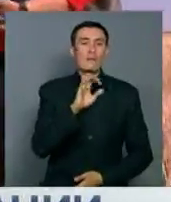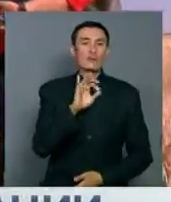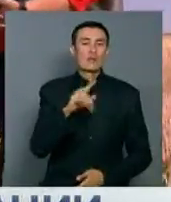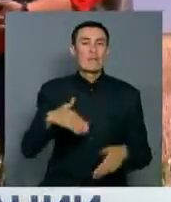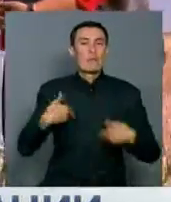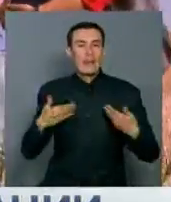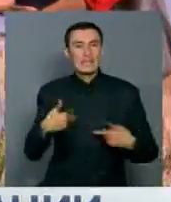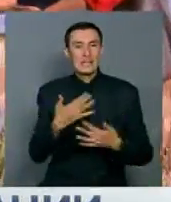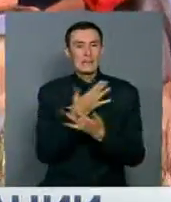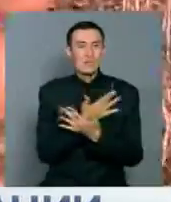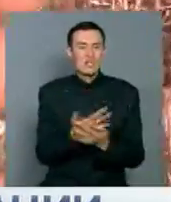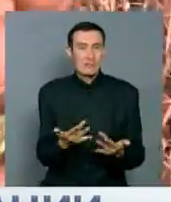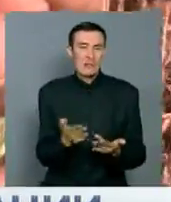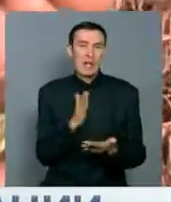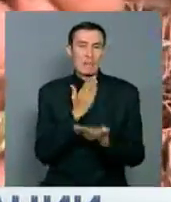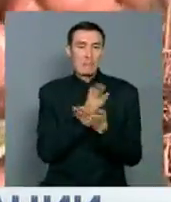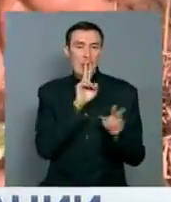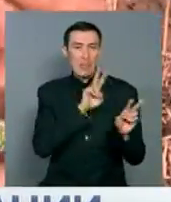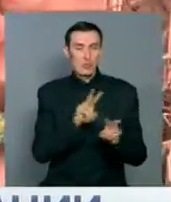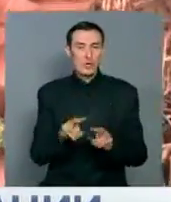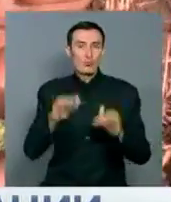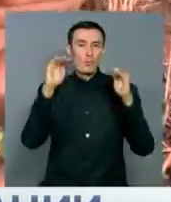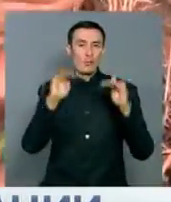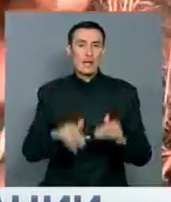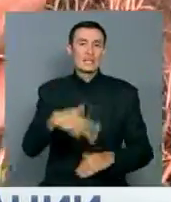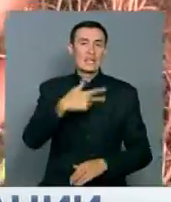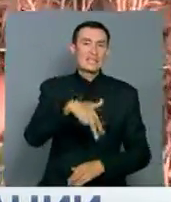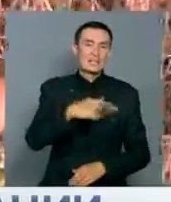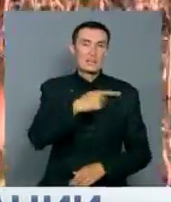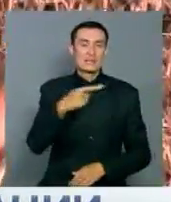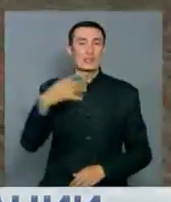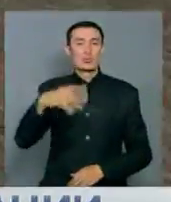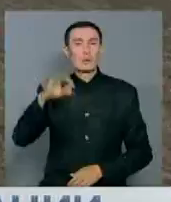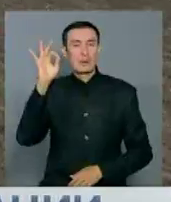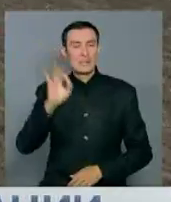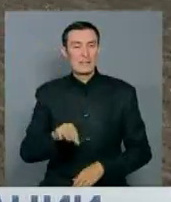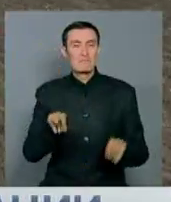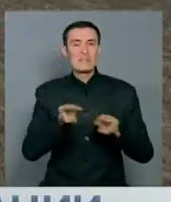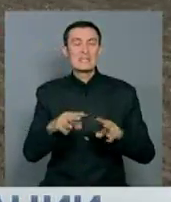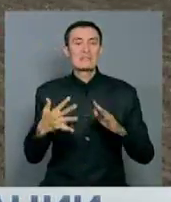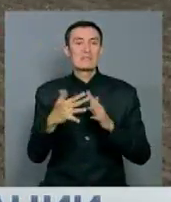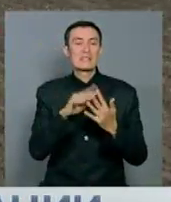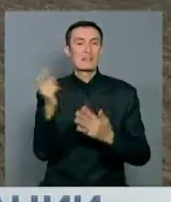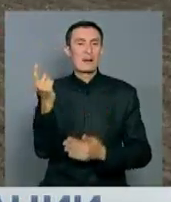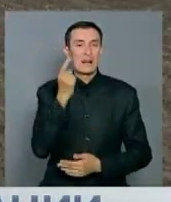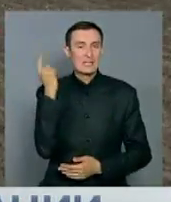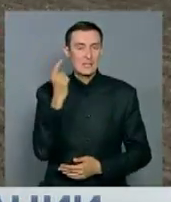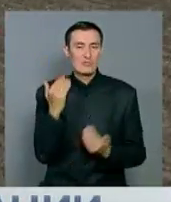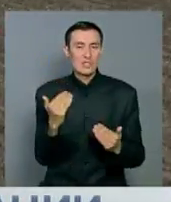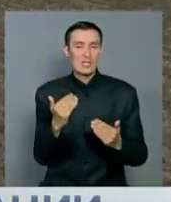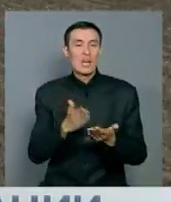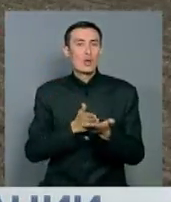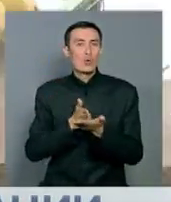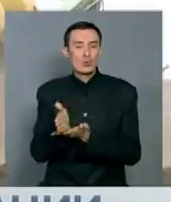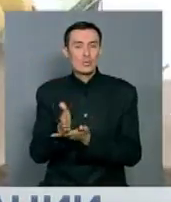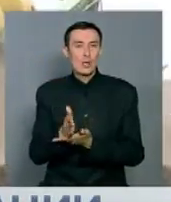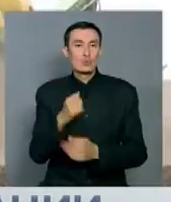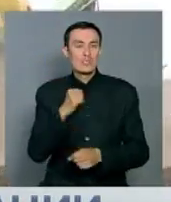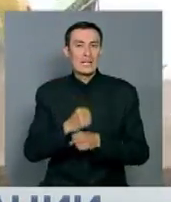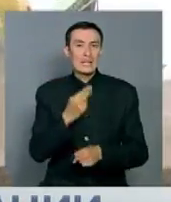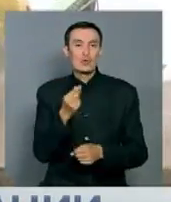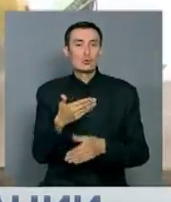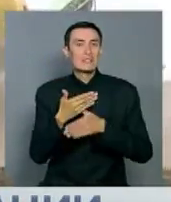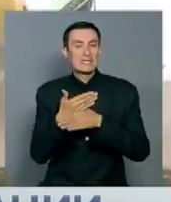полезных органических веществ, по их наблюдениям, упали на 30-40%. В Министерстве сельского хозяйства Республики уже взят курс на усиление